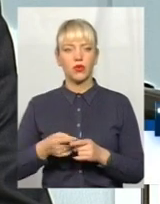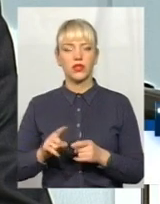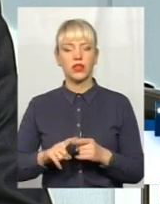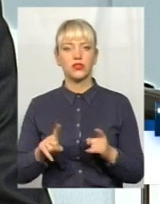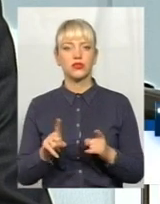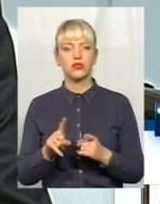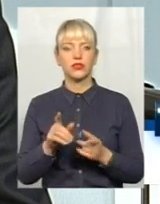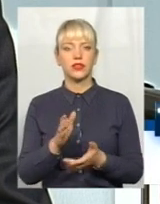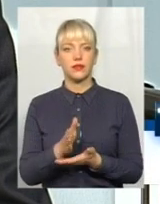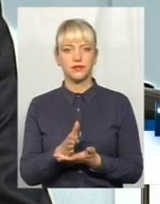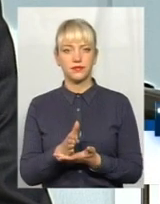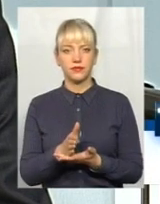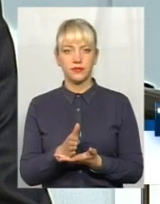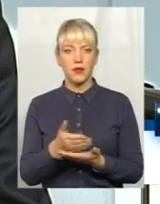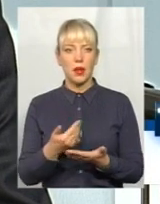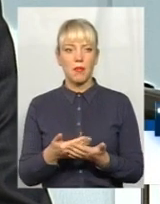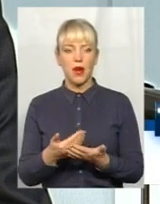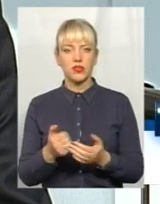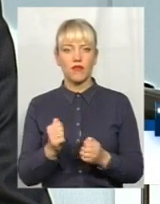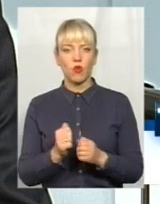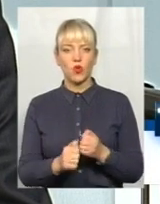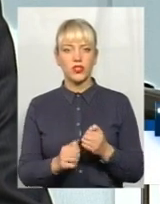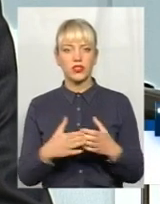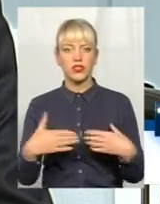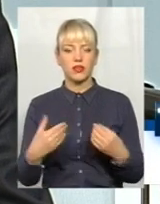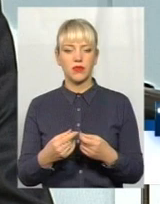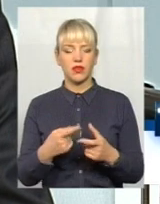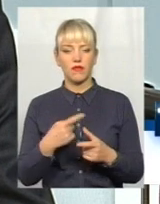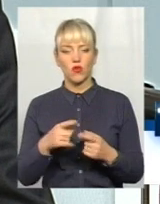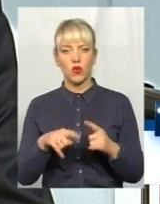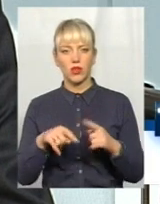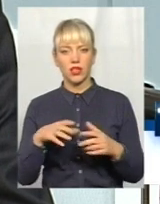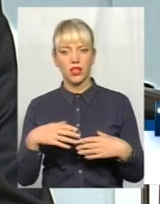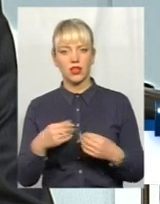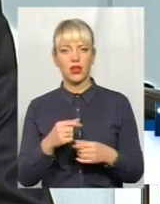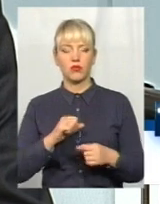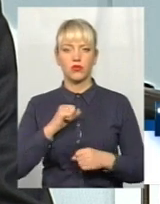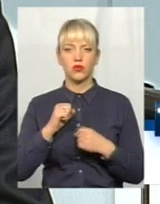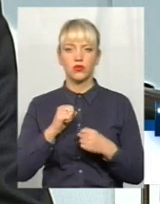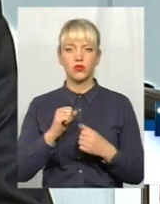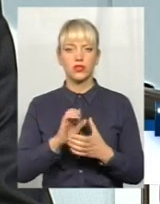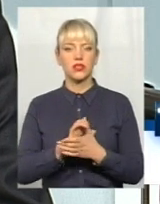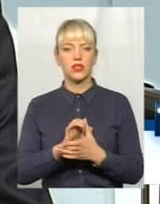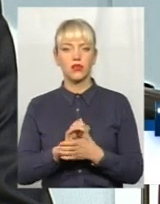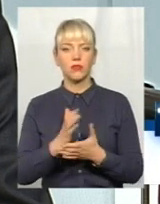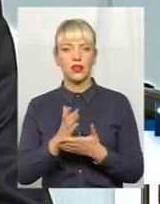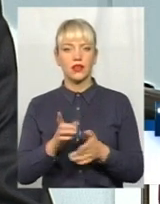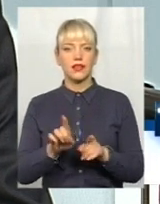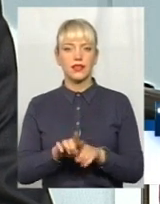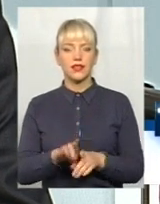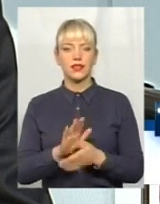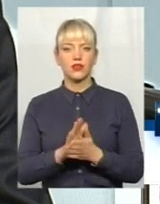є майже в кожній сім'ї, або в кожній родині, або друзі, або знайомі є такі ситуації, де люди